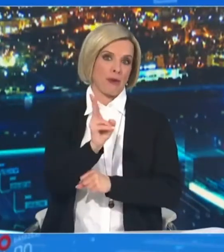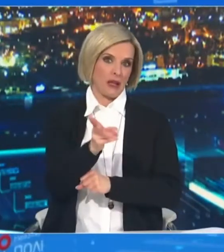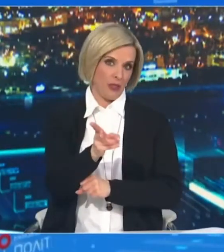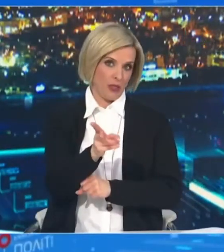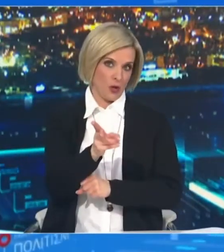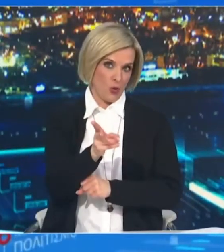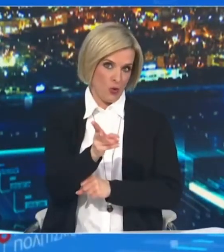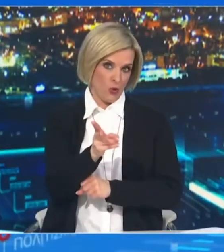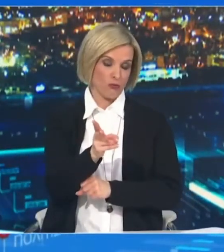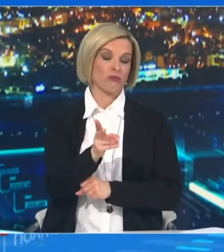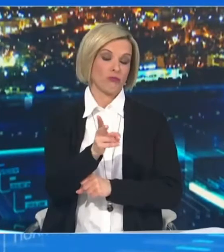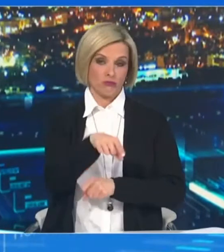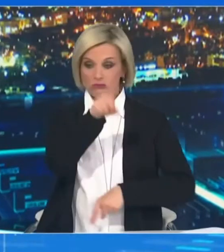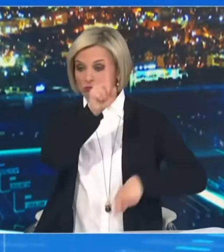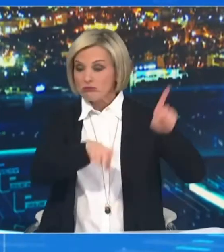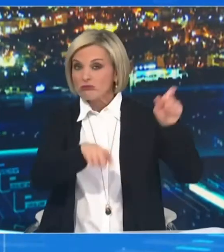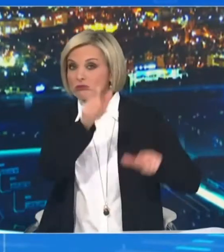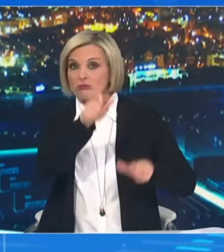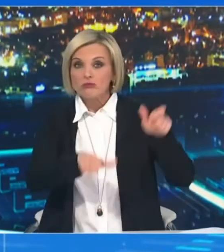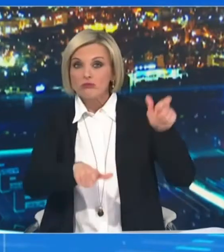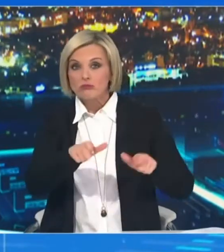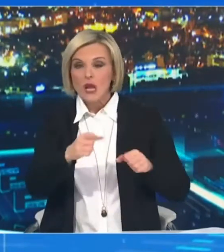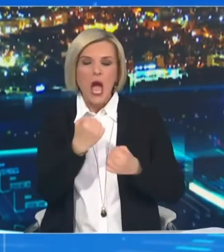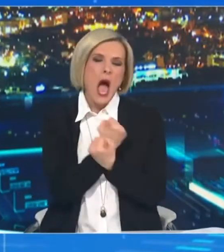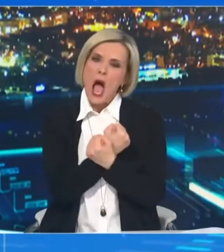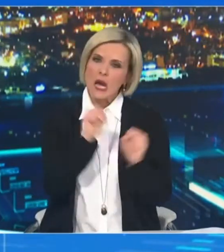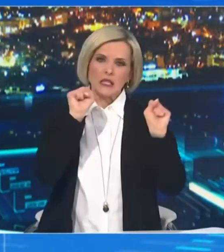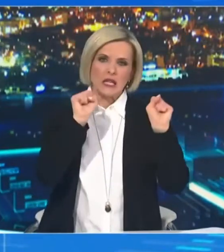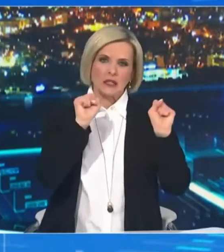και μάλιστα ανεξαρτήτως ηλικίες.